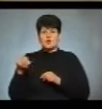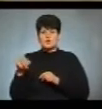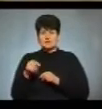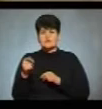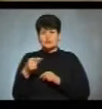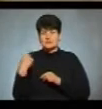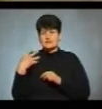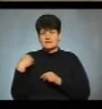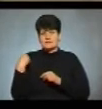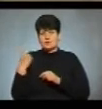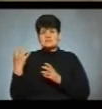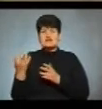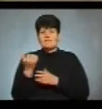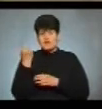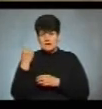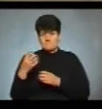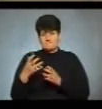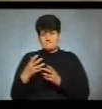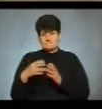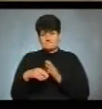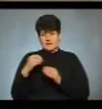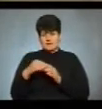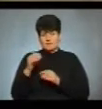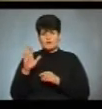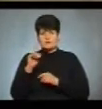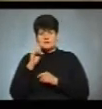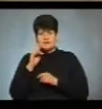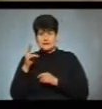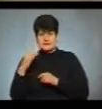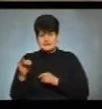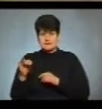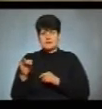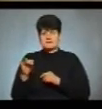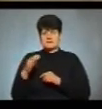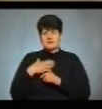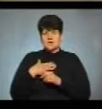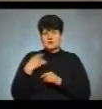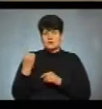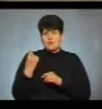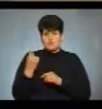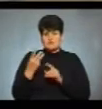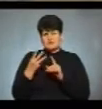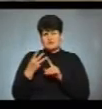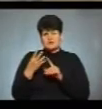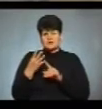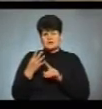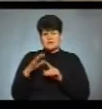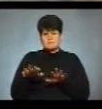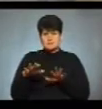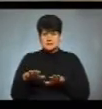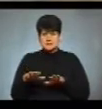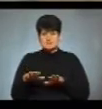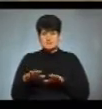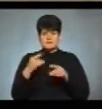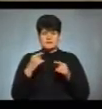Львівській області виграв вибори. Володимир Зеленський, власне, в нашій області, третє-четверте місця, як в